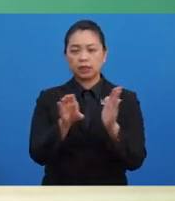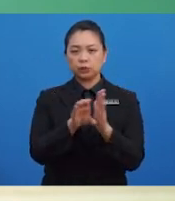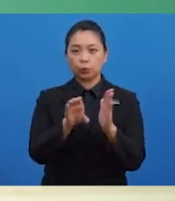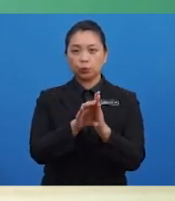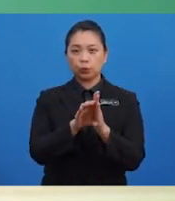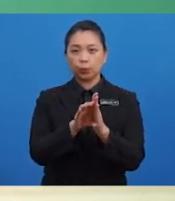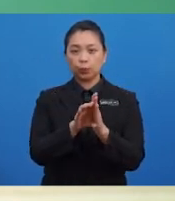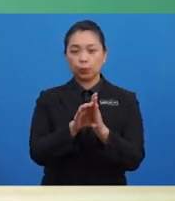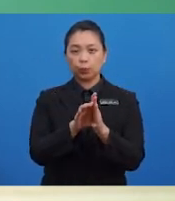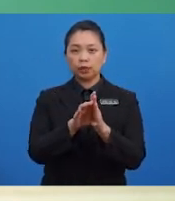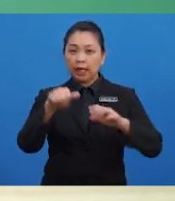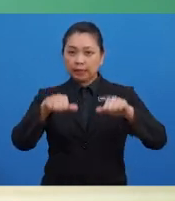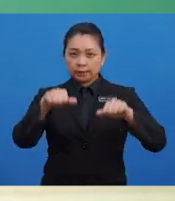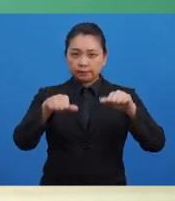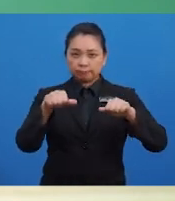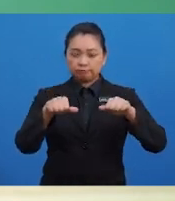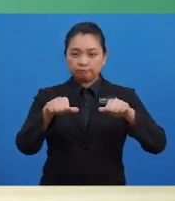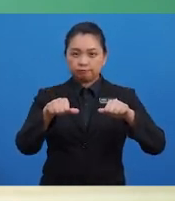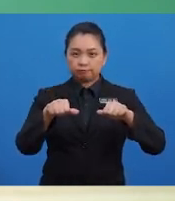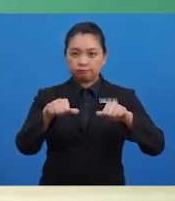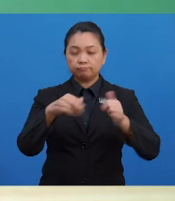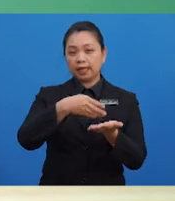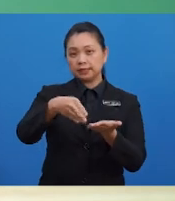item pelarasan belanja perabaya.